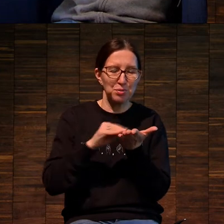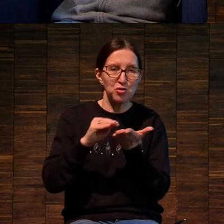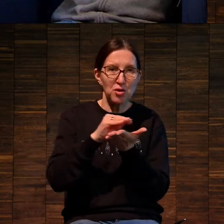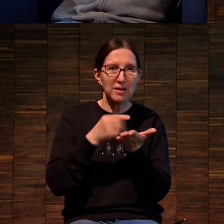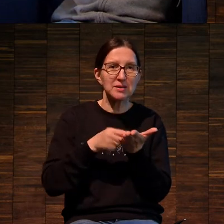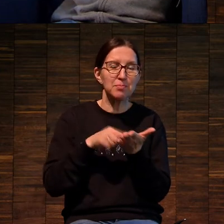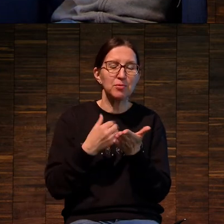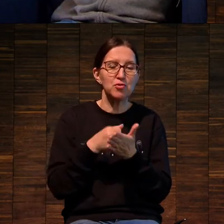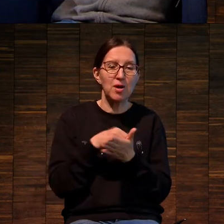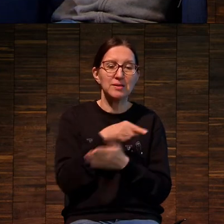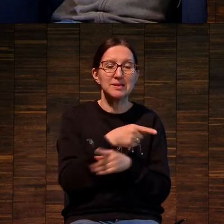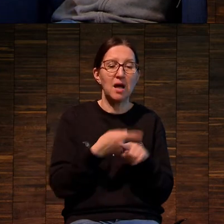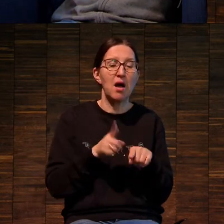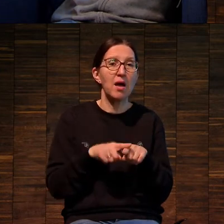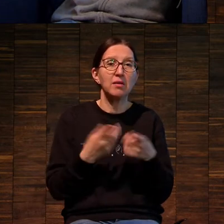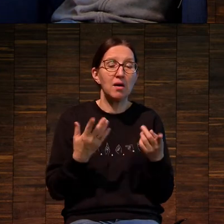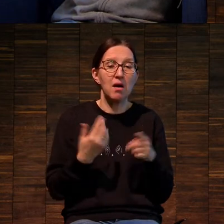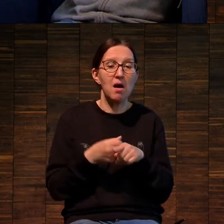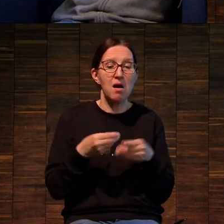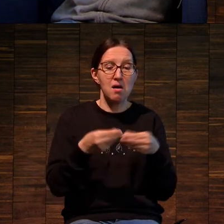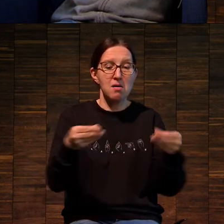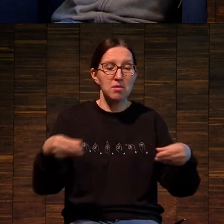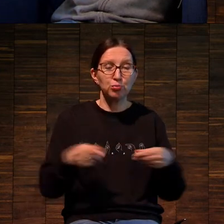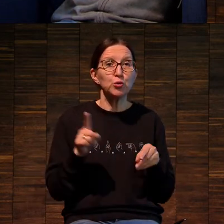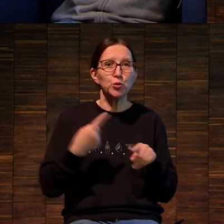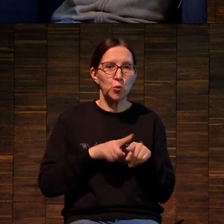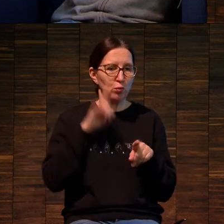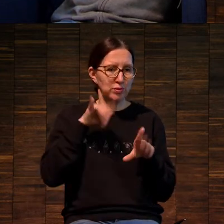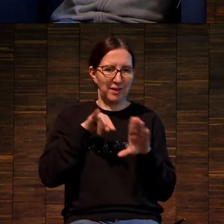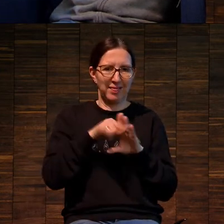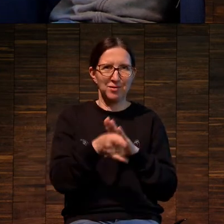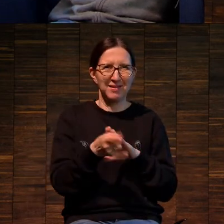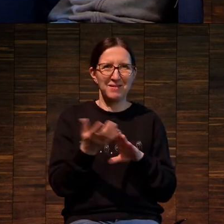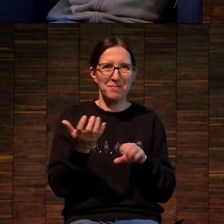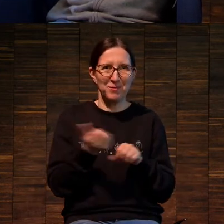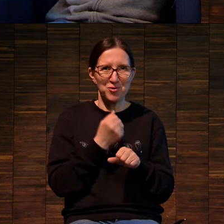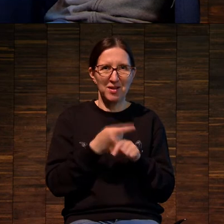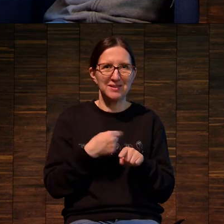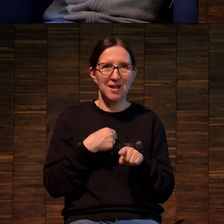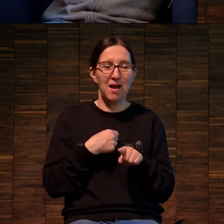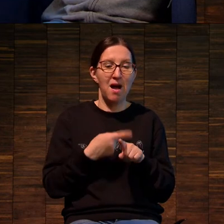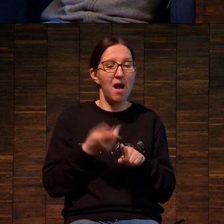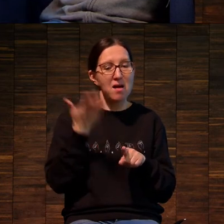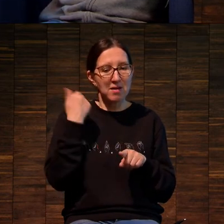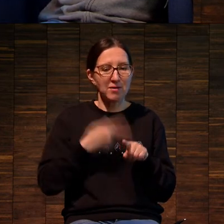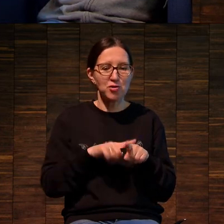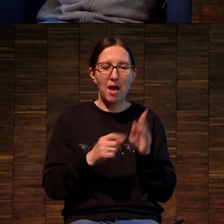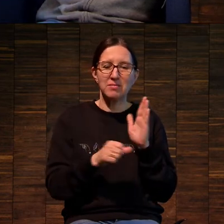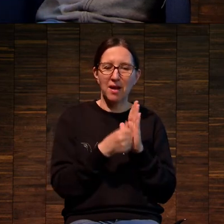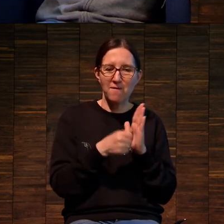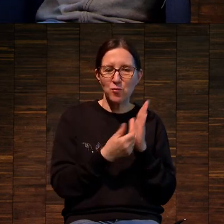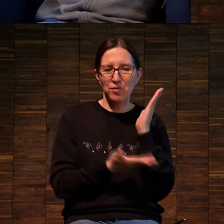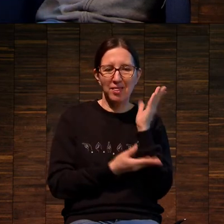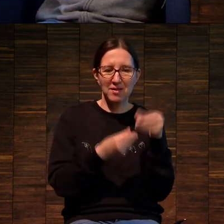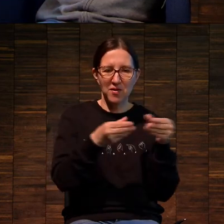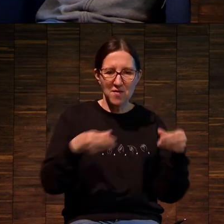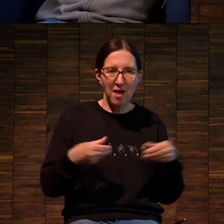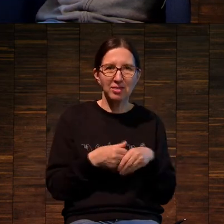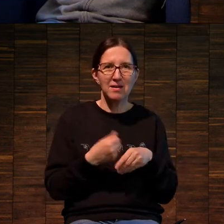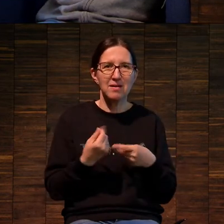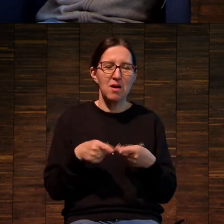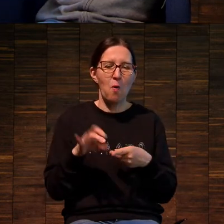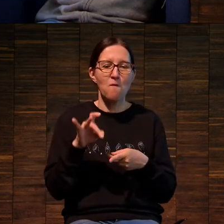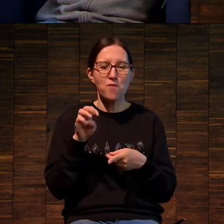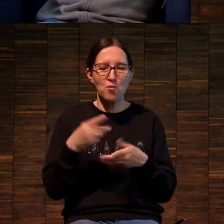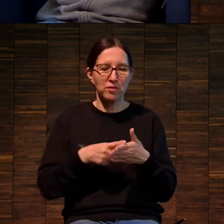дырявая поверхность, эта матрица у нас работает не как плоская поверхность, не как вырезанная, а в